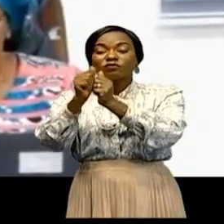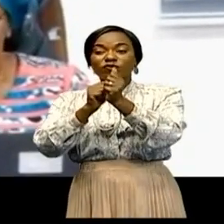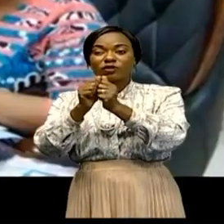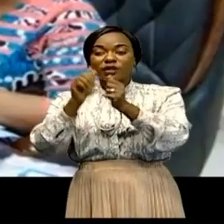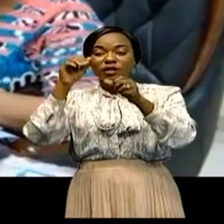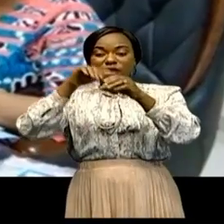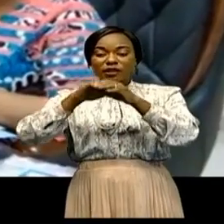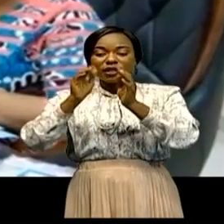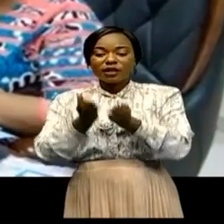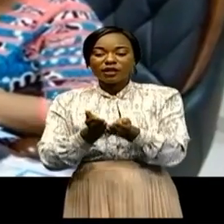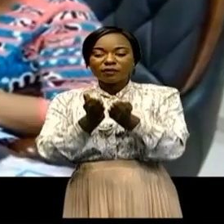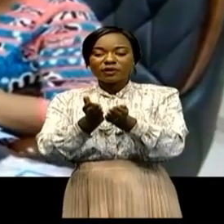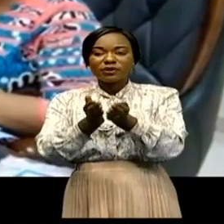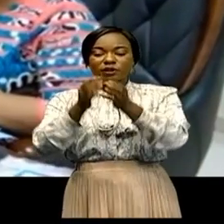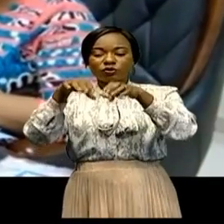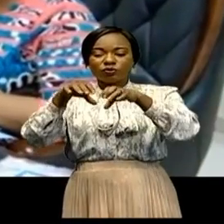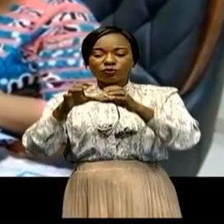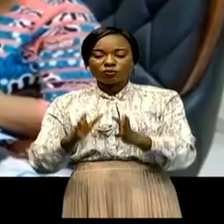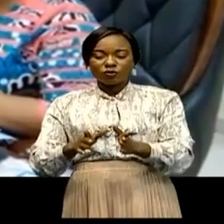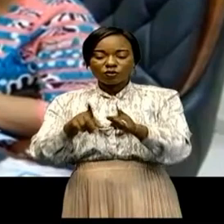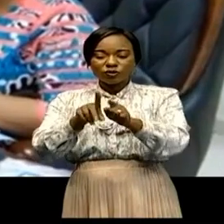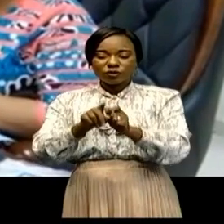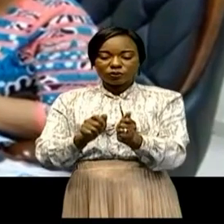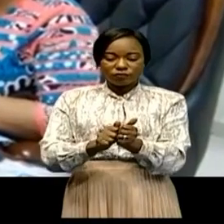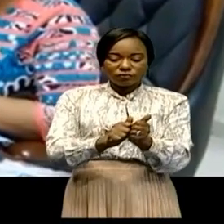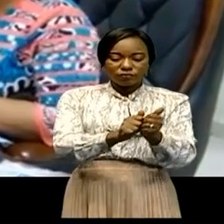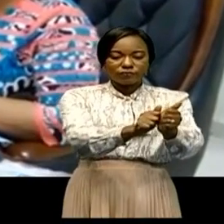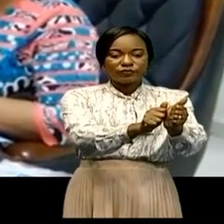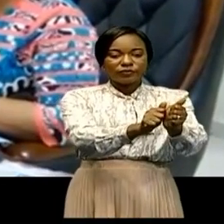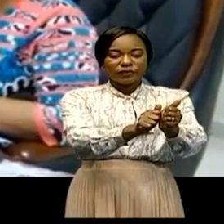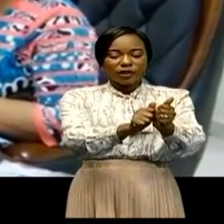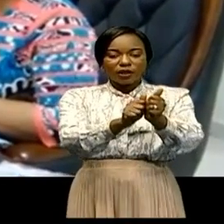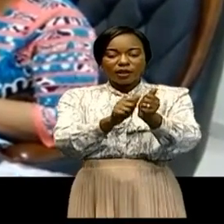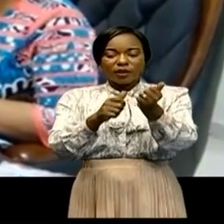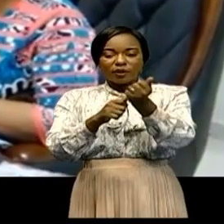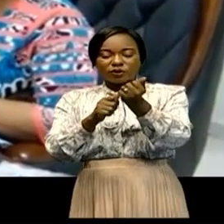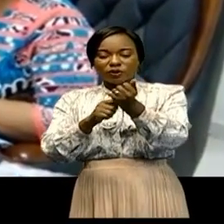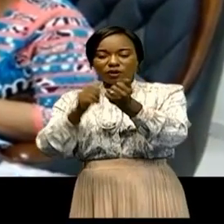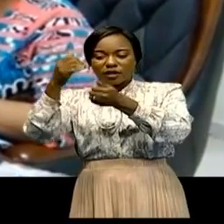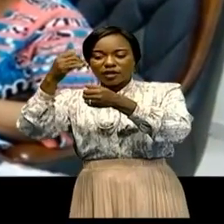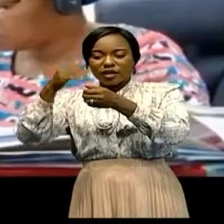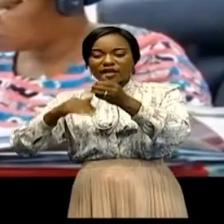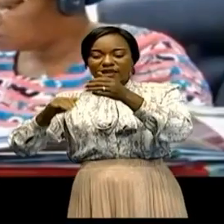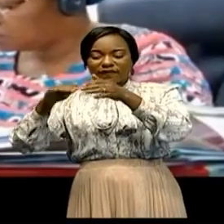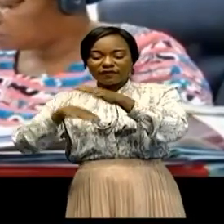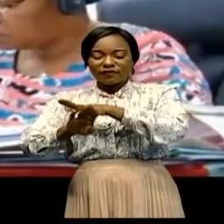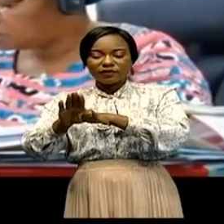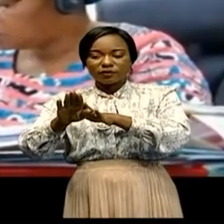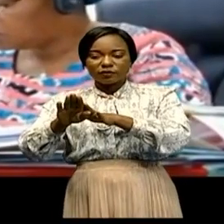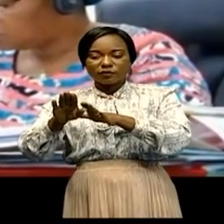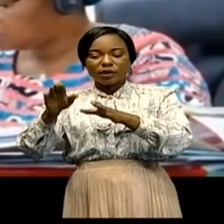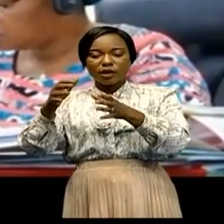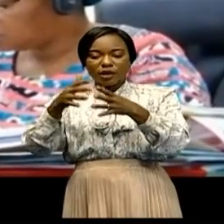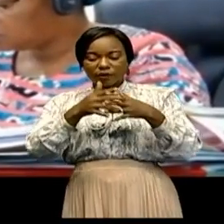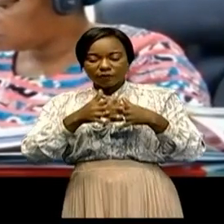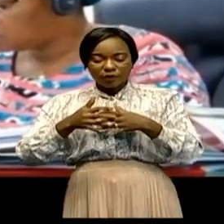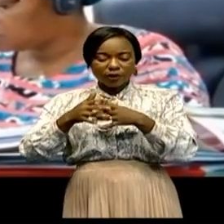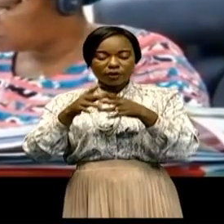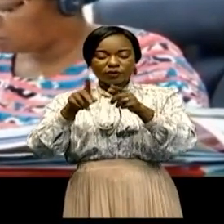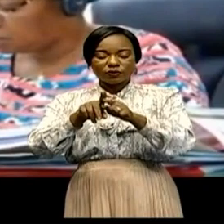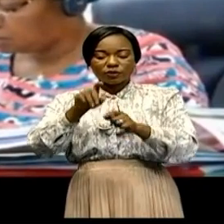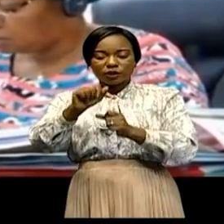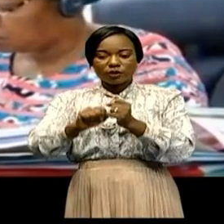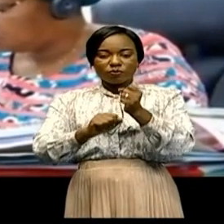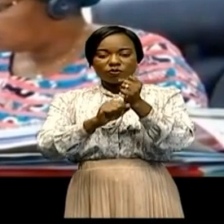bassins du Congo. Il s'accompagne d'une incitation d'investissement privé américain a appuyé la vision de la République